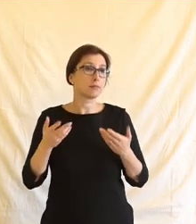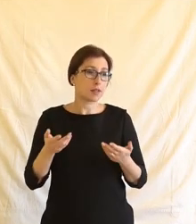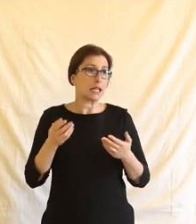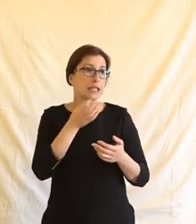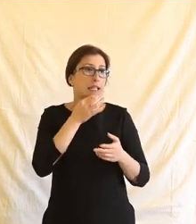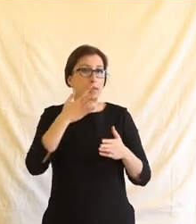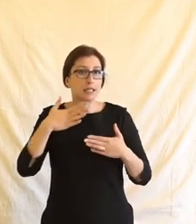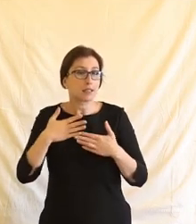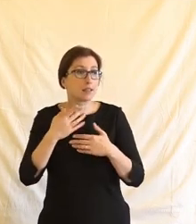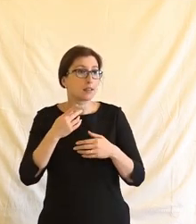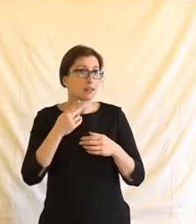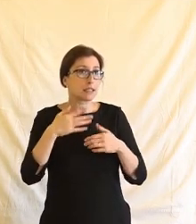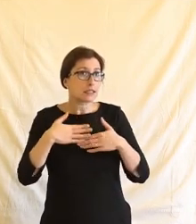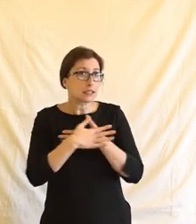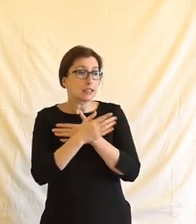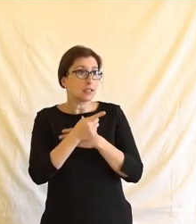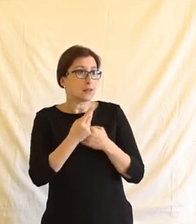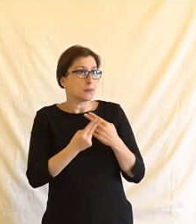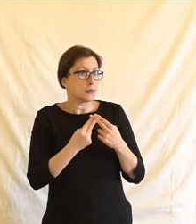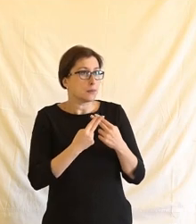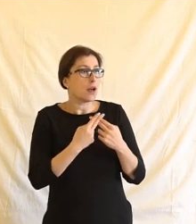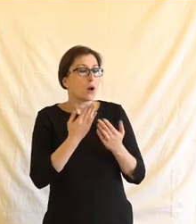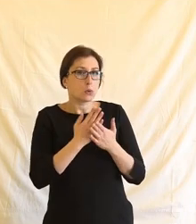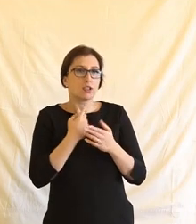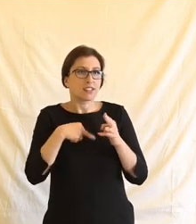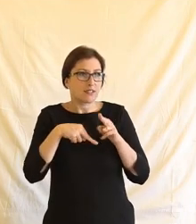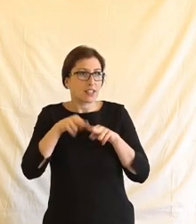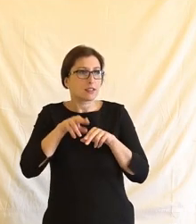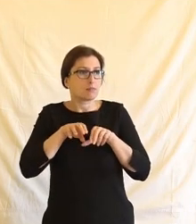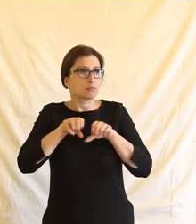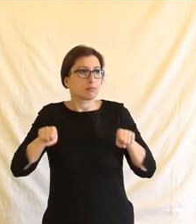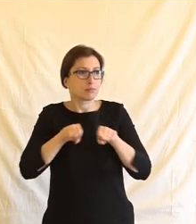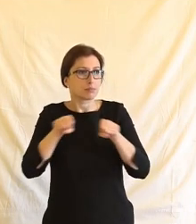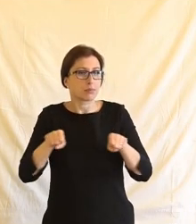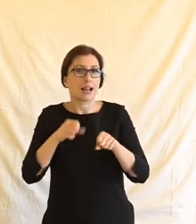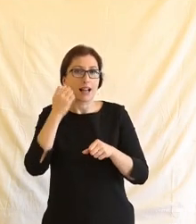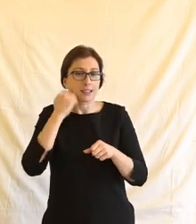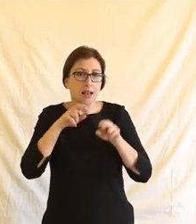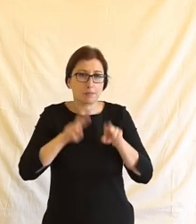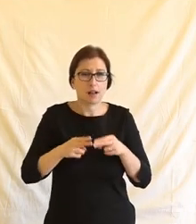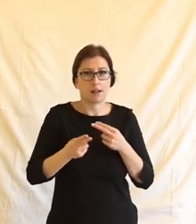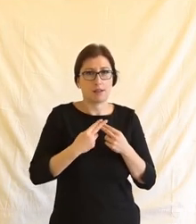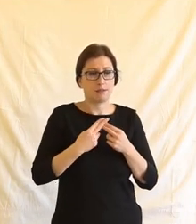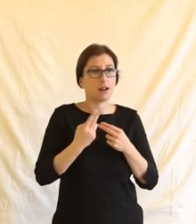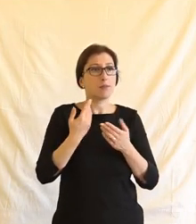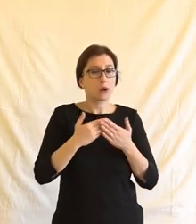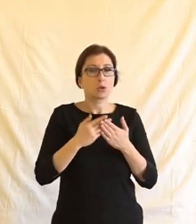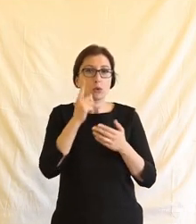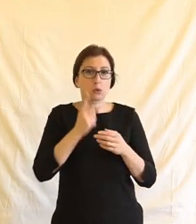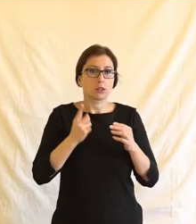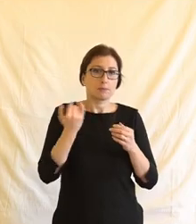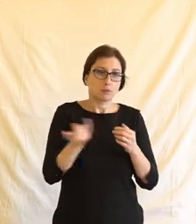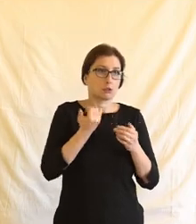vlastně ambici sama sebe živit tím, že chce víc a víc, ten tady pořád je a u těch lidských práv to prostě bude pořád, ty se pořád budou vosekávat.